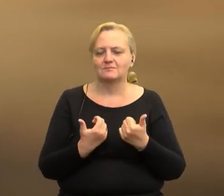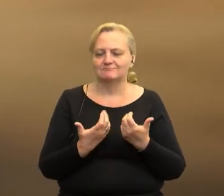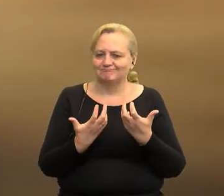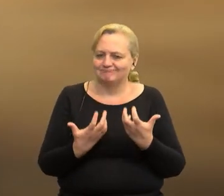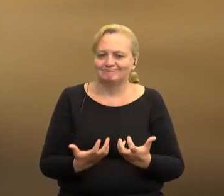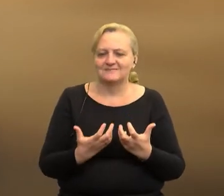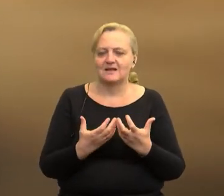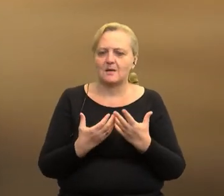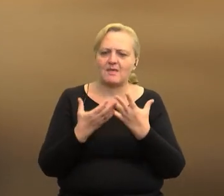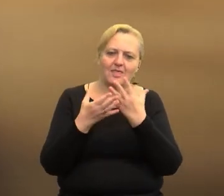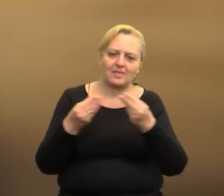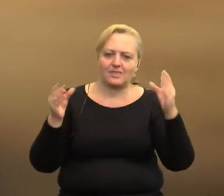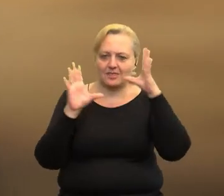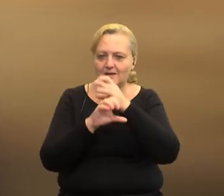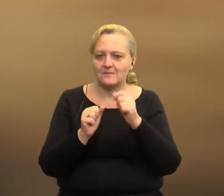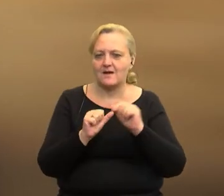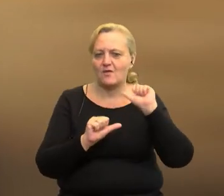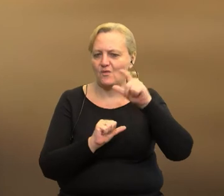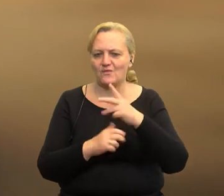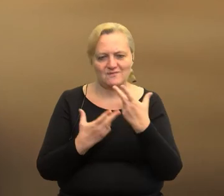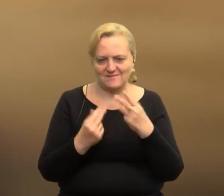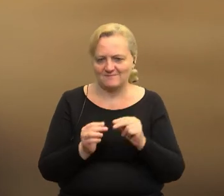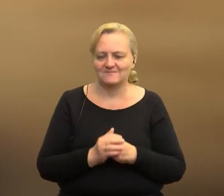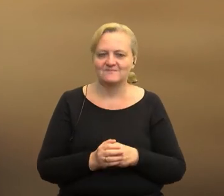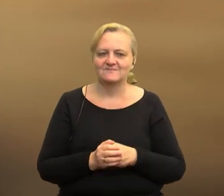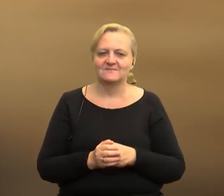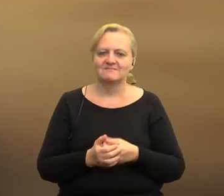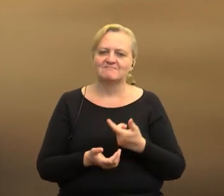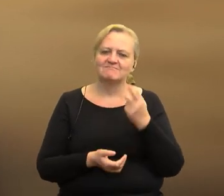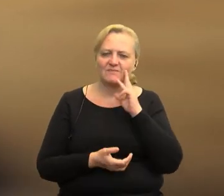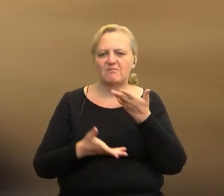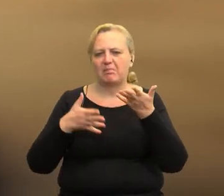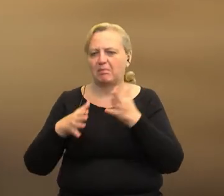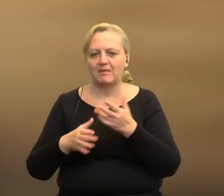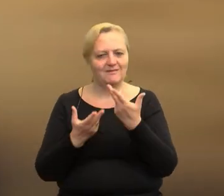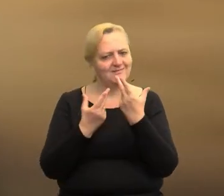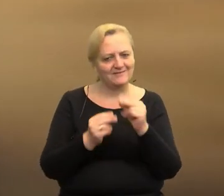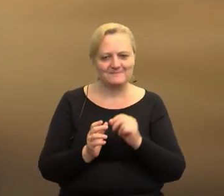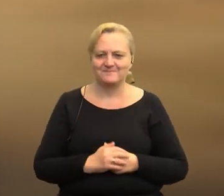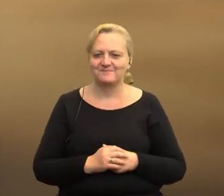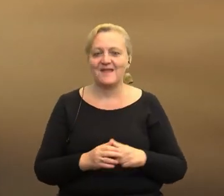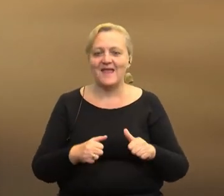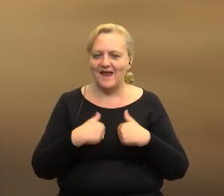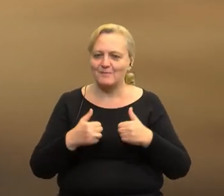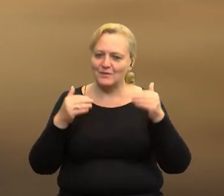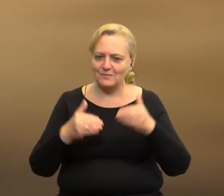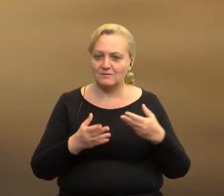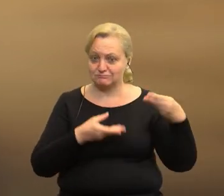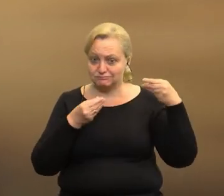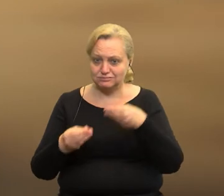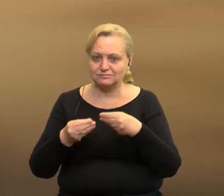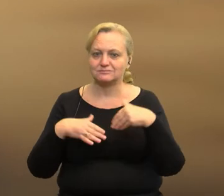w następnych latach, nie zaprzepaściły się, żeby można je było dofinansować.